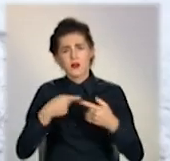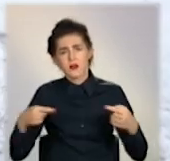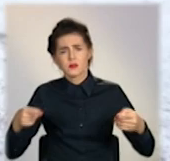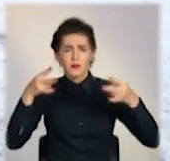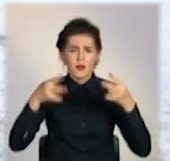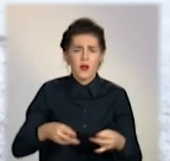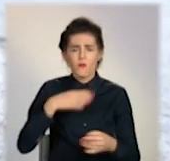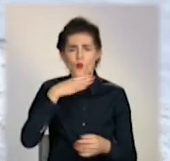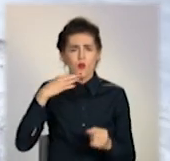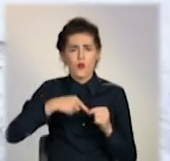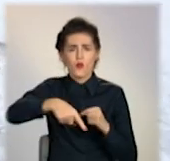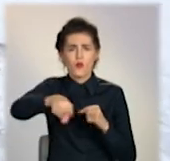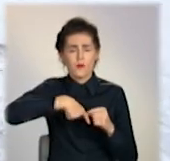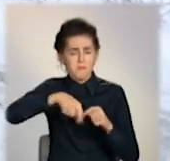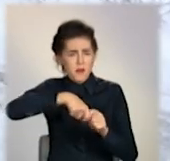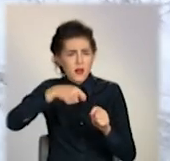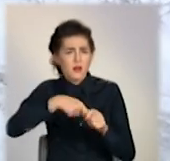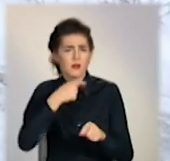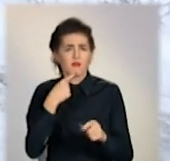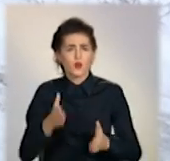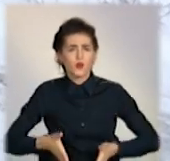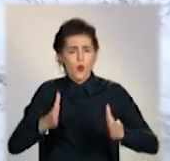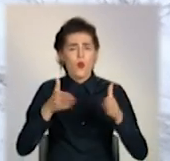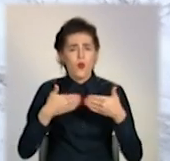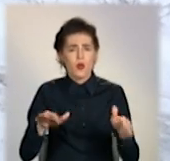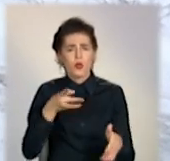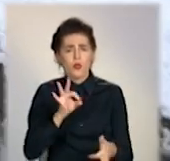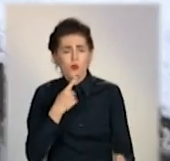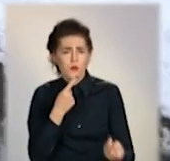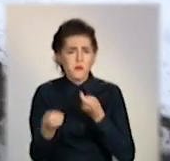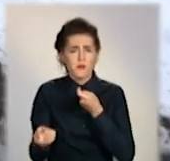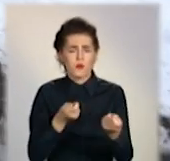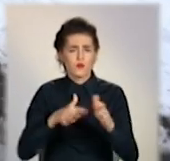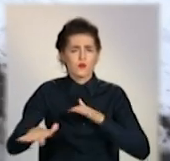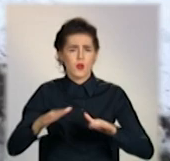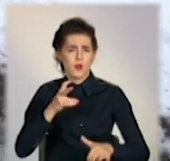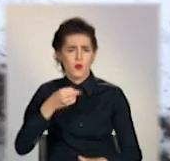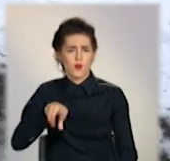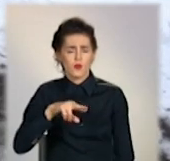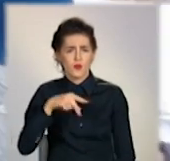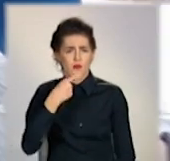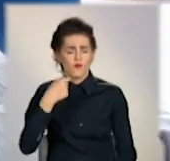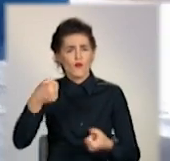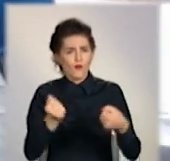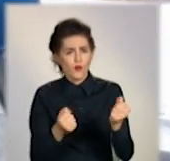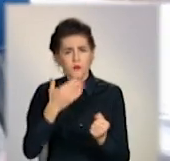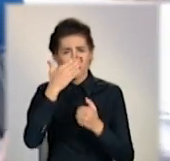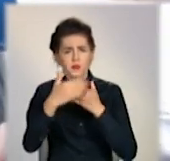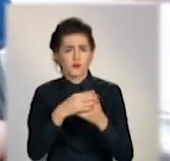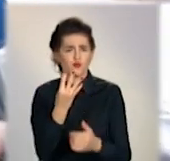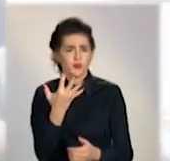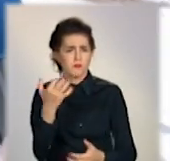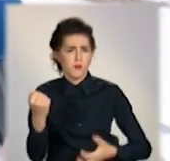кожну сотню метрів. Для проїзду шлях відкритий, проте небезпечний, розповідають водії. Там вже я їхав, там 4 чи 5